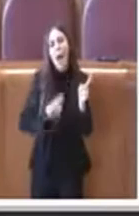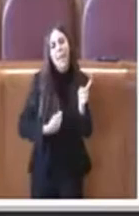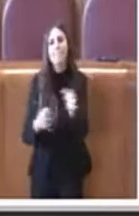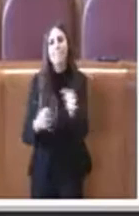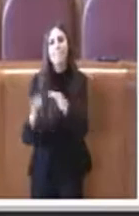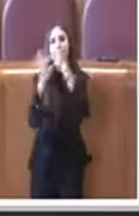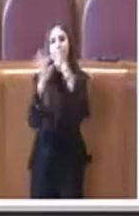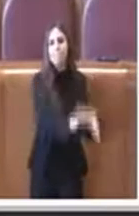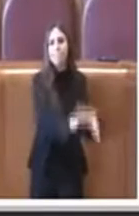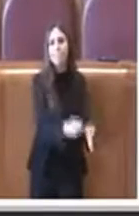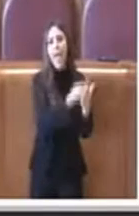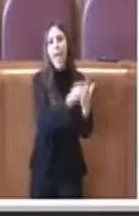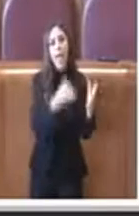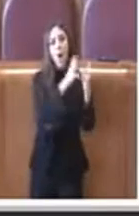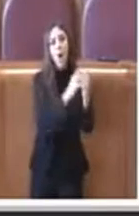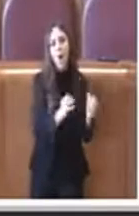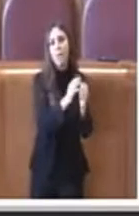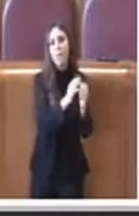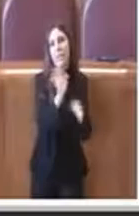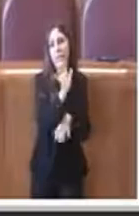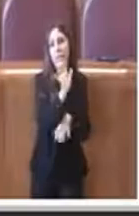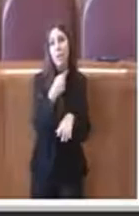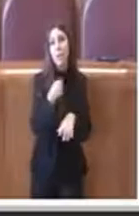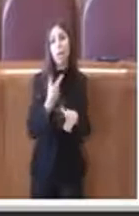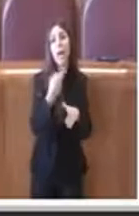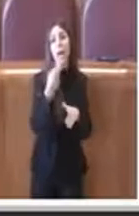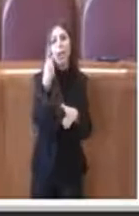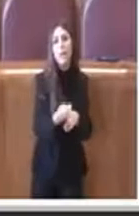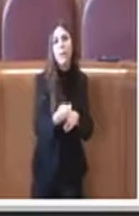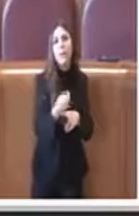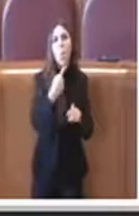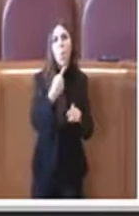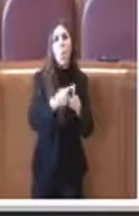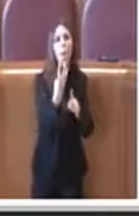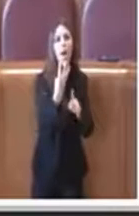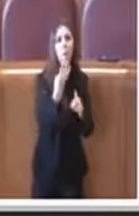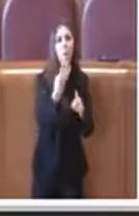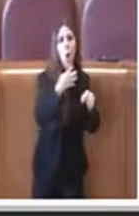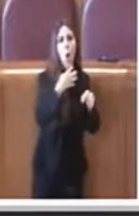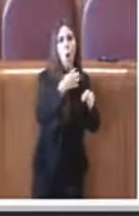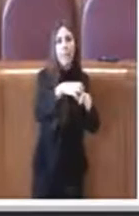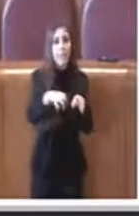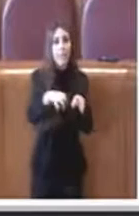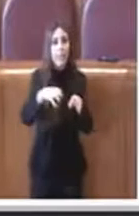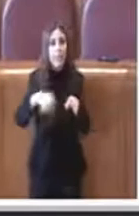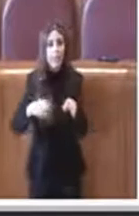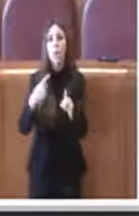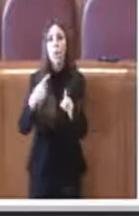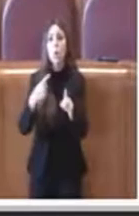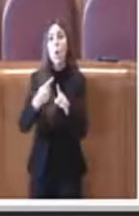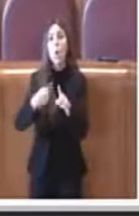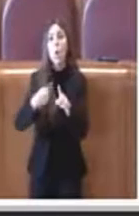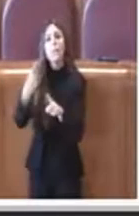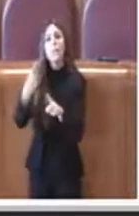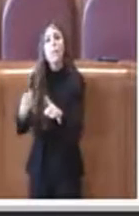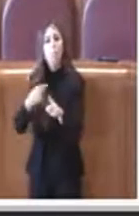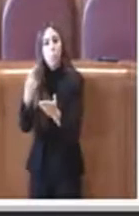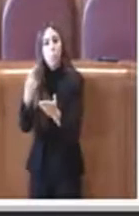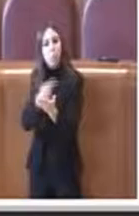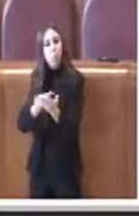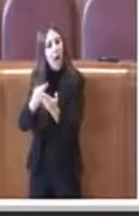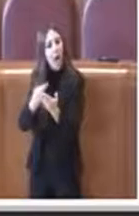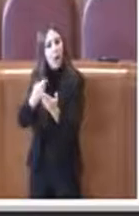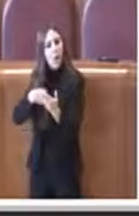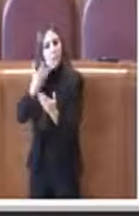industriale che prevedeva i quattro ecodistretti e che noi abbiamo detto in realtà il piano industriale lo vogliamo fare in modo diverso io